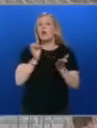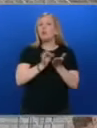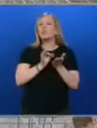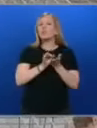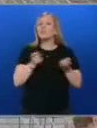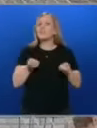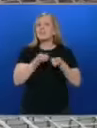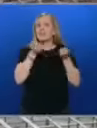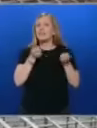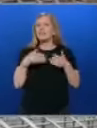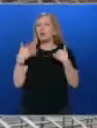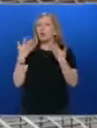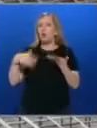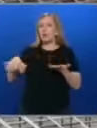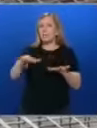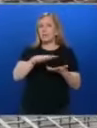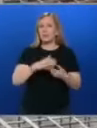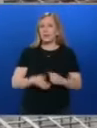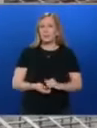въздействие върху околната среда.